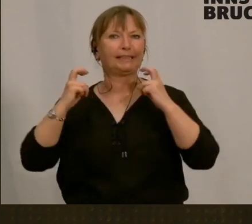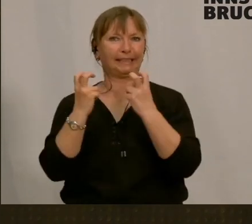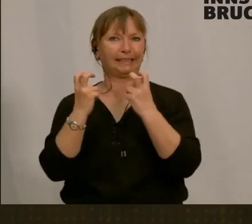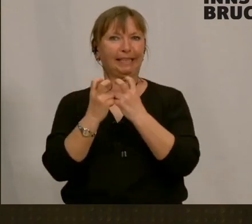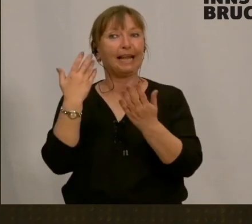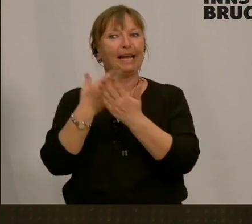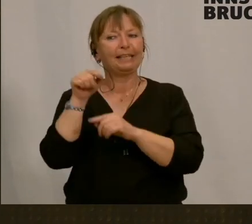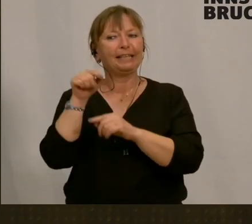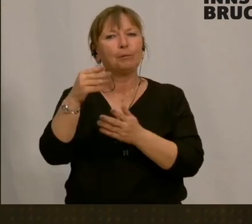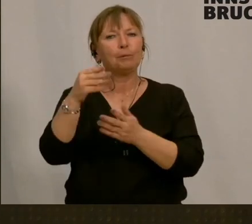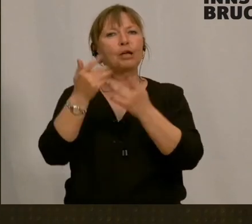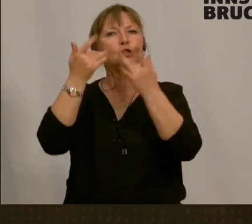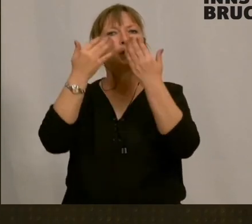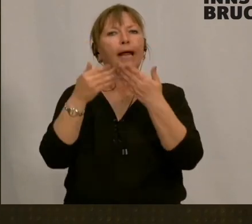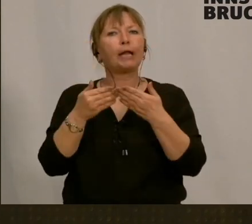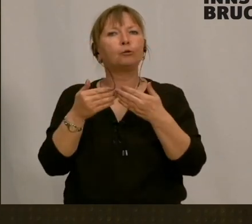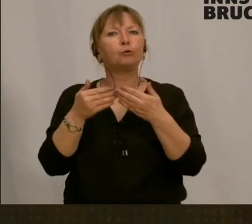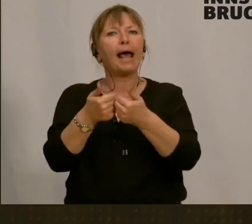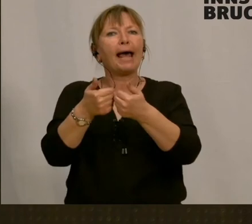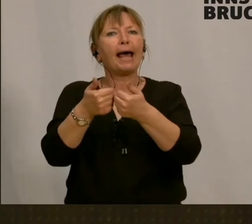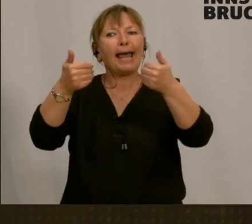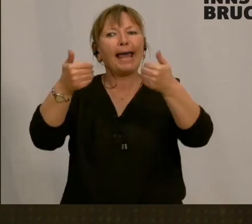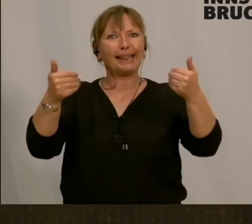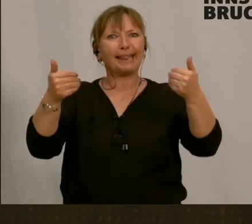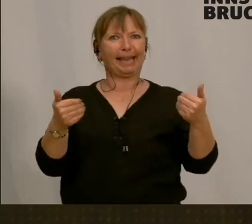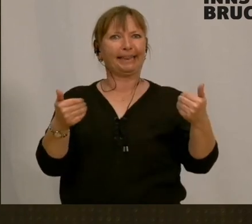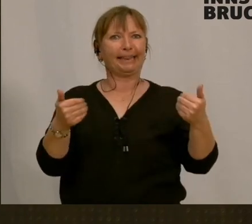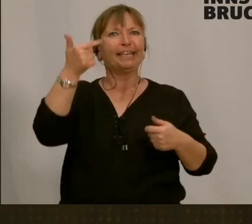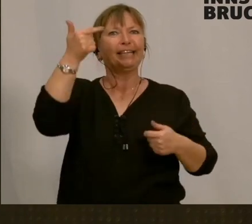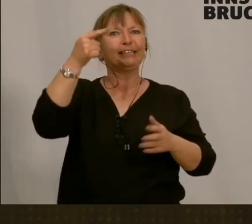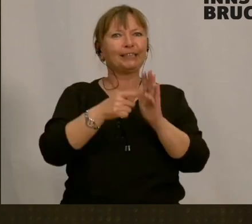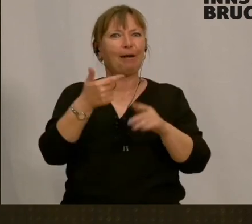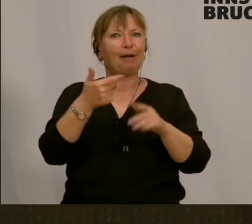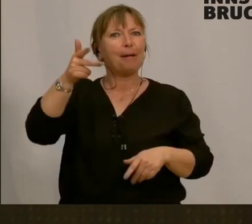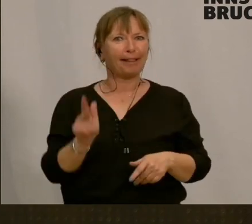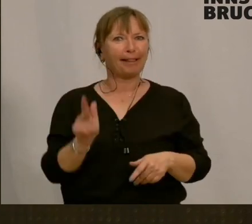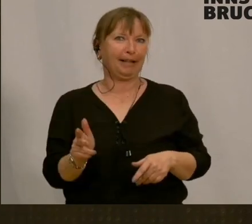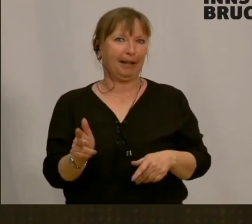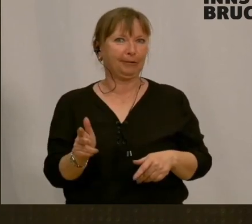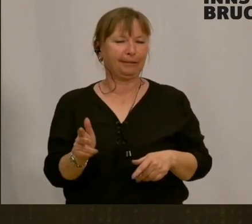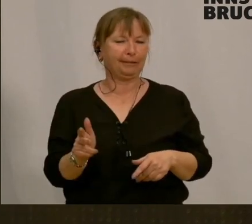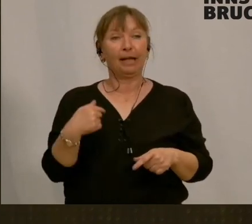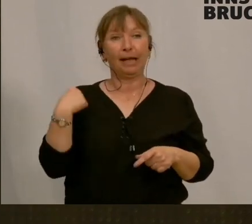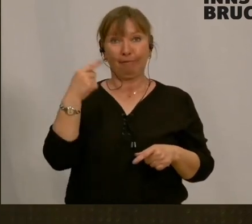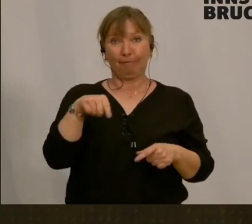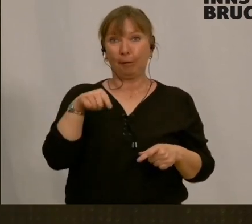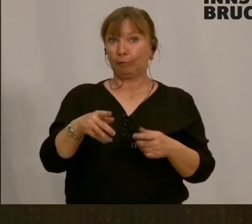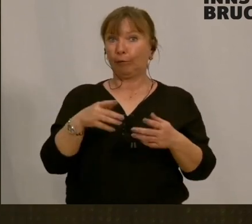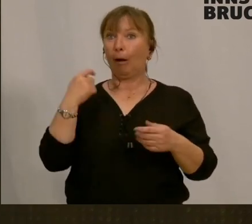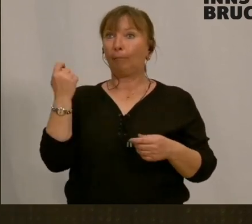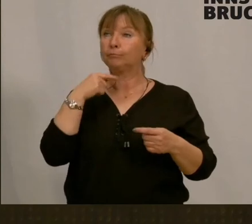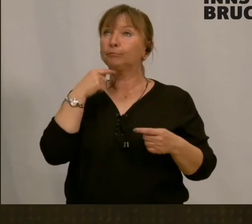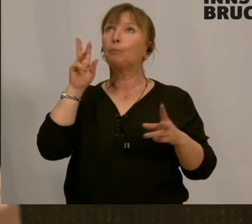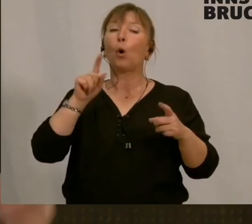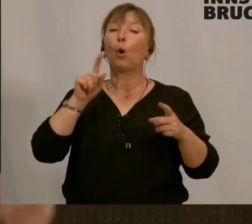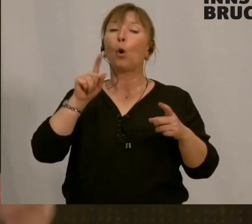auch sagen, man ist sehr kreativ in der Handhabung, aber wir sind ja ein Betrieb mit hoher Transparenz, was ja du immer auch sagst.